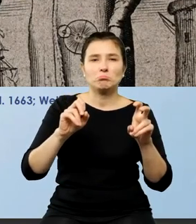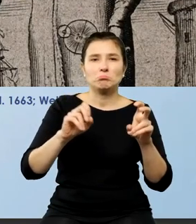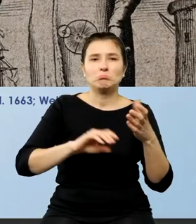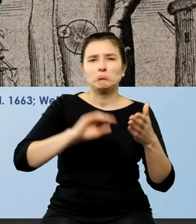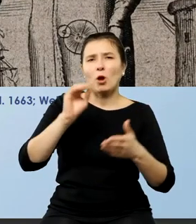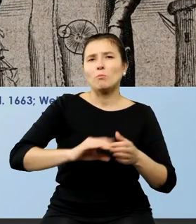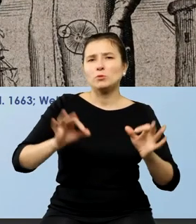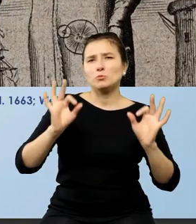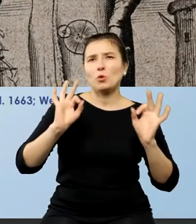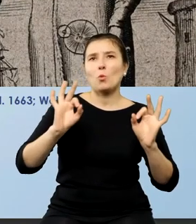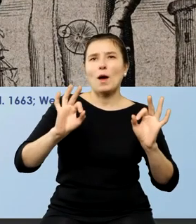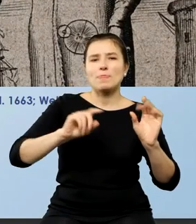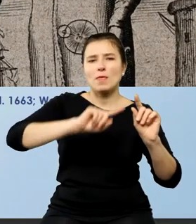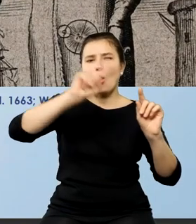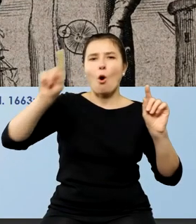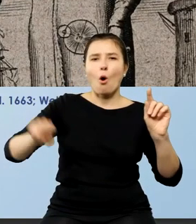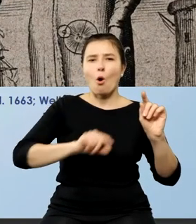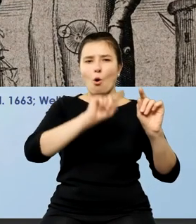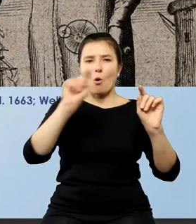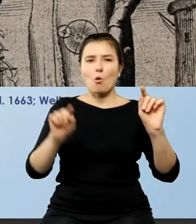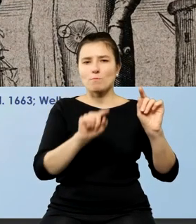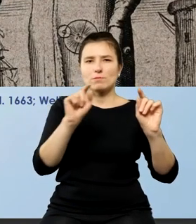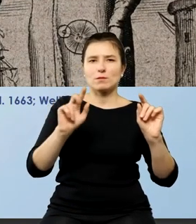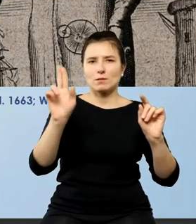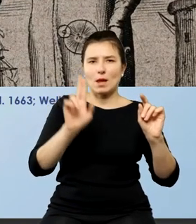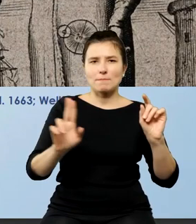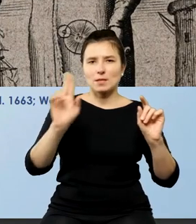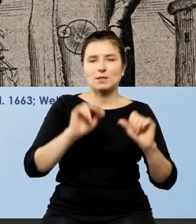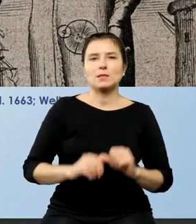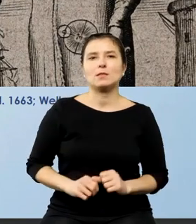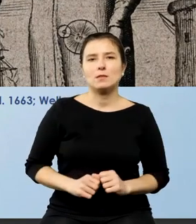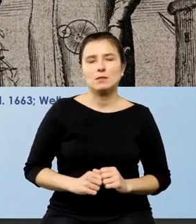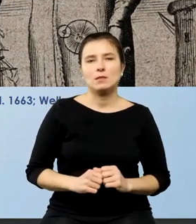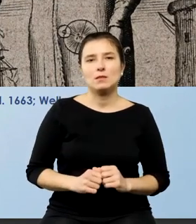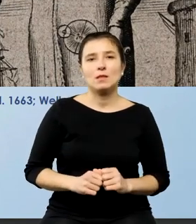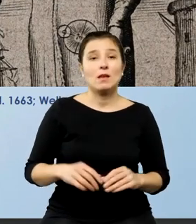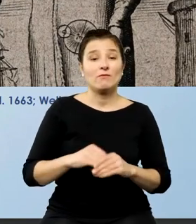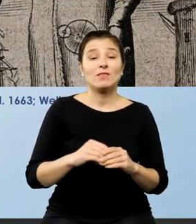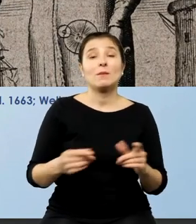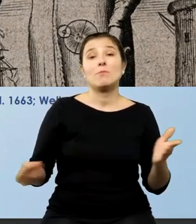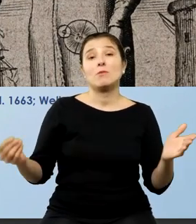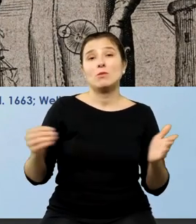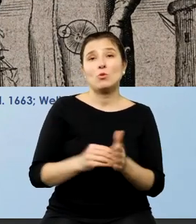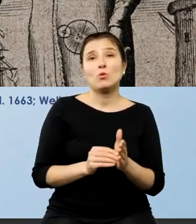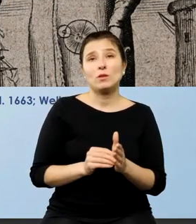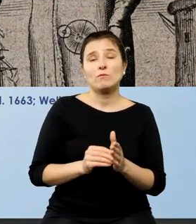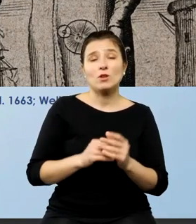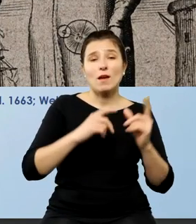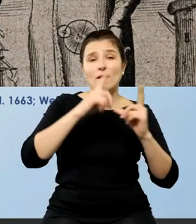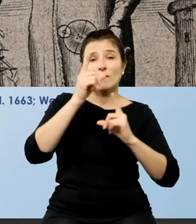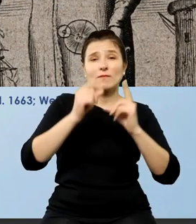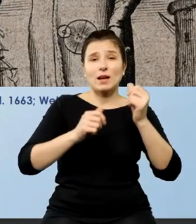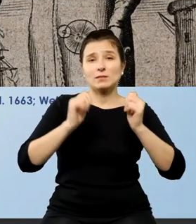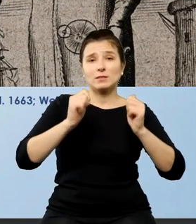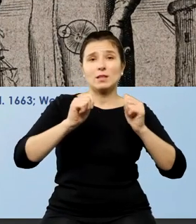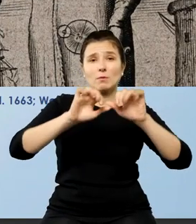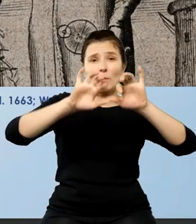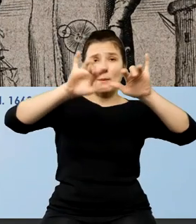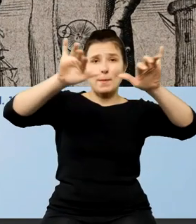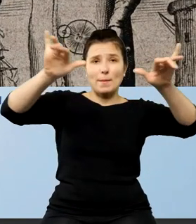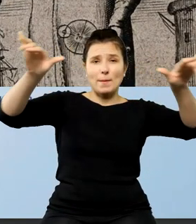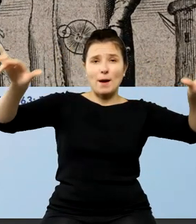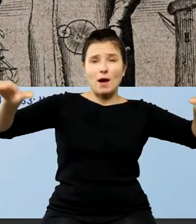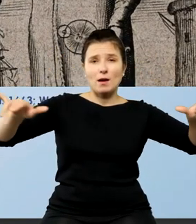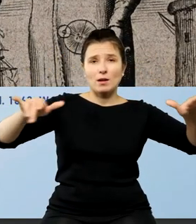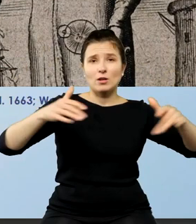niebieskich i tak dalej, i tak dalej, ze swoim takim dodatkiem rozsypania sfery gwiazd stałych w nieskończoność.